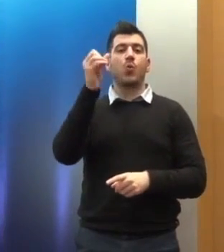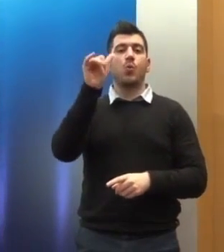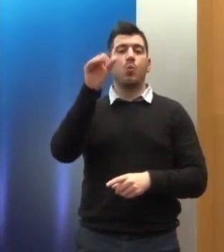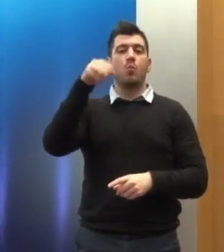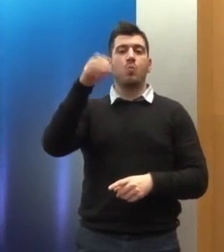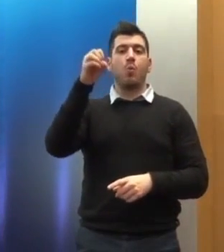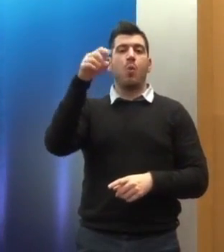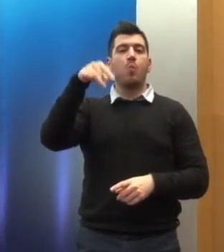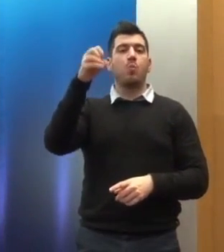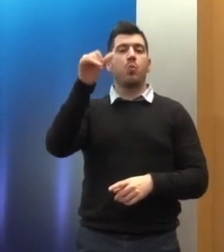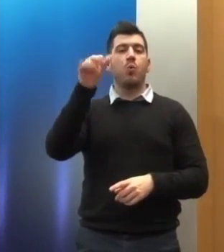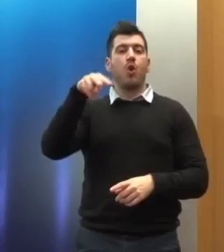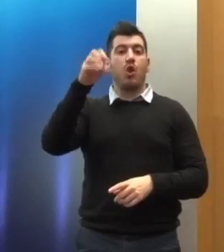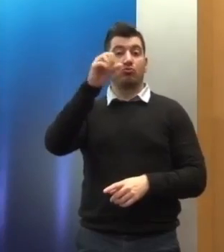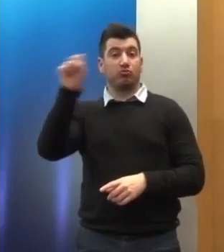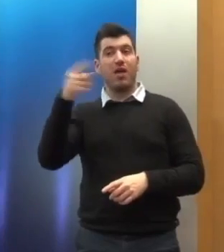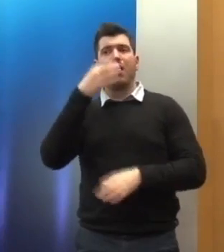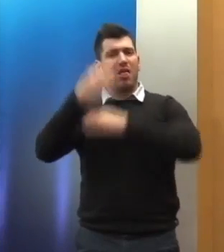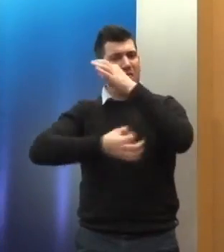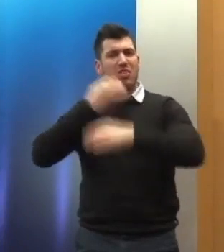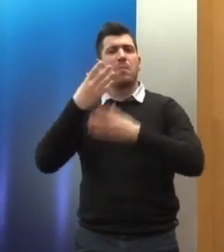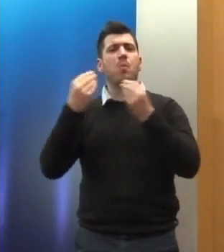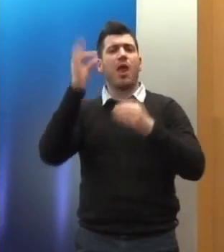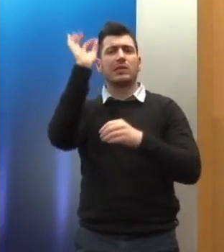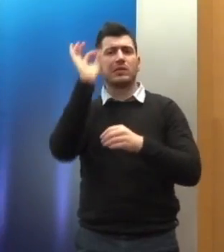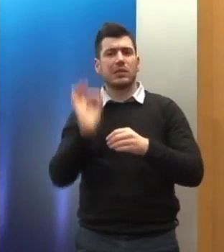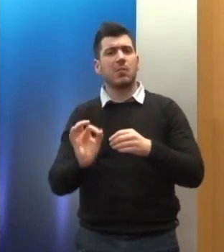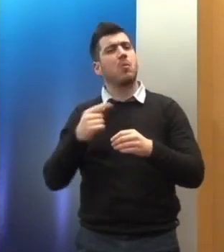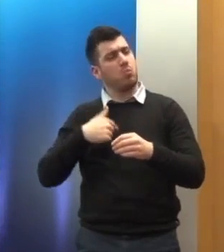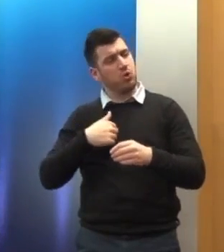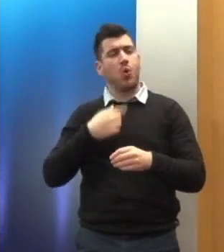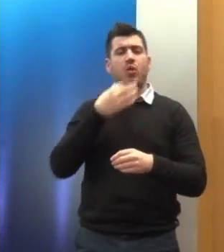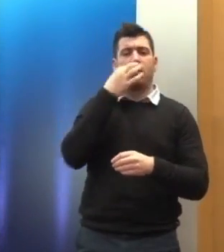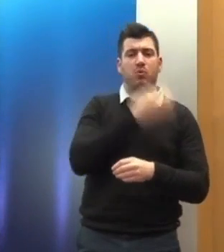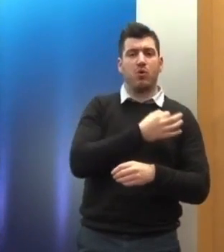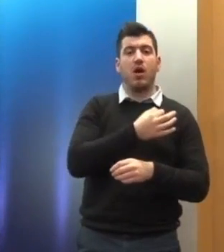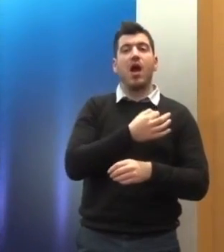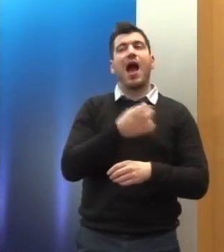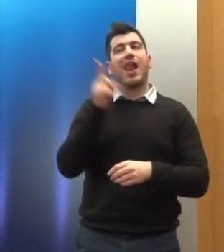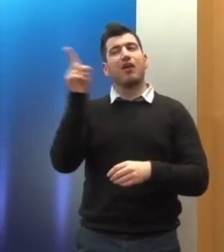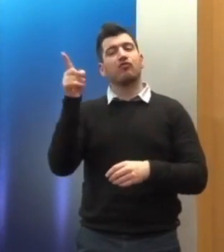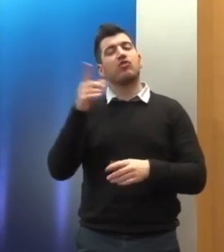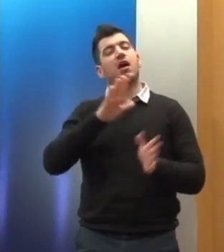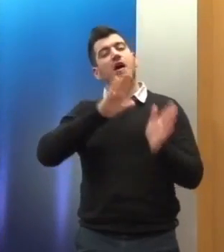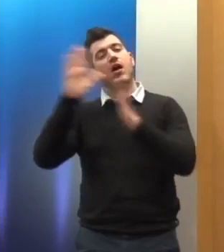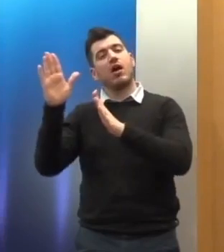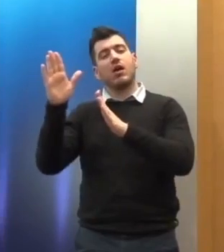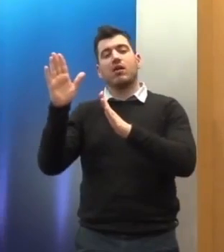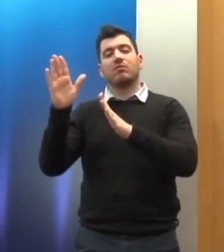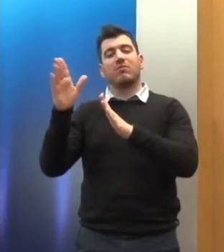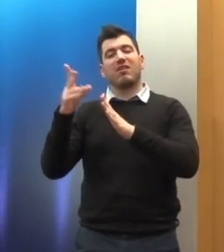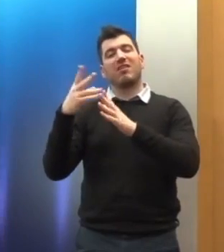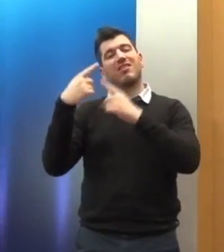οποία θα αναφερθώ και εγώ, ενδεχομένως να υπάρχει μία επικάλυψη, αλλά ο κύριος Γιακουμόπουλος θα αναφερθεί από άλλη οπτική γωνία, από τη δική μου,